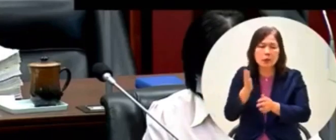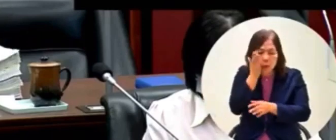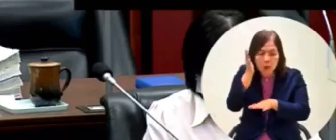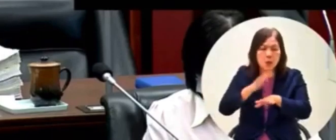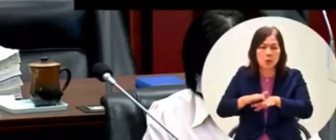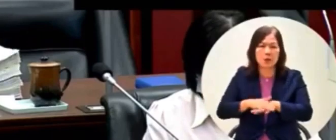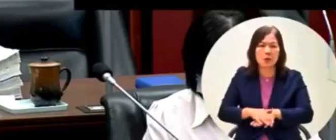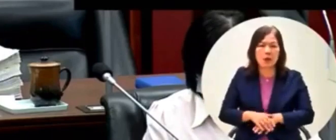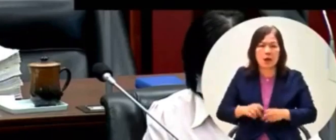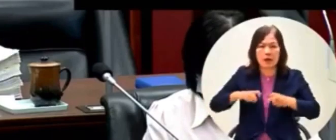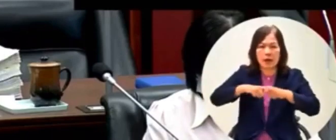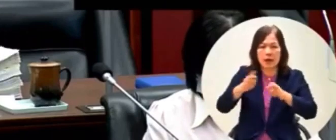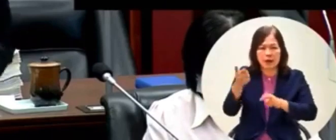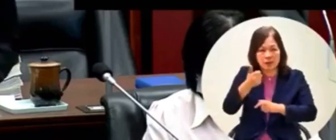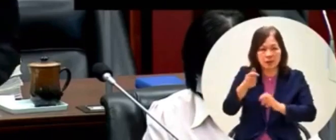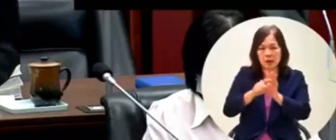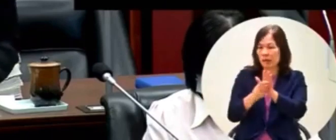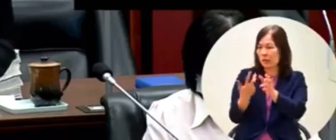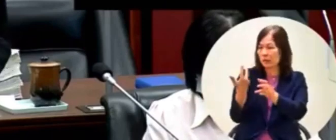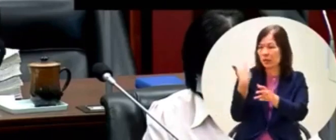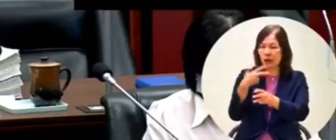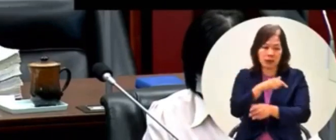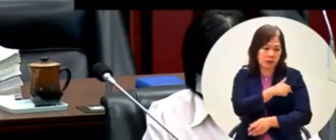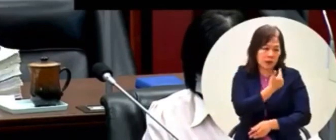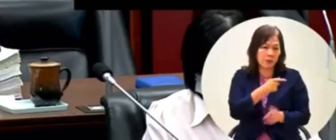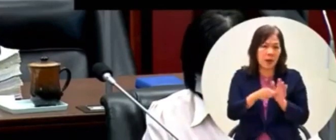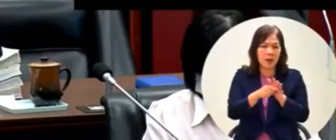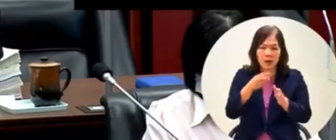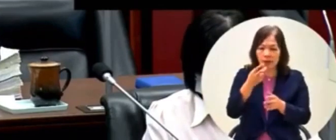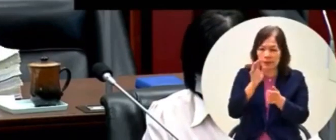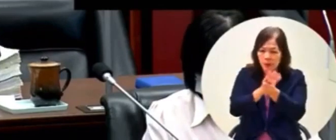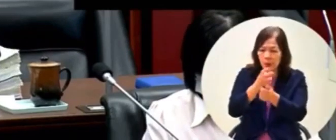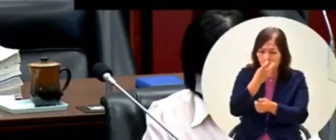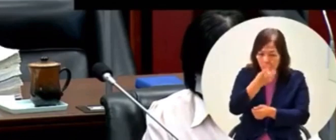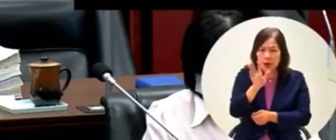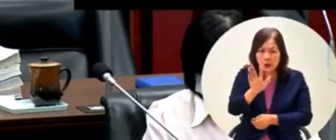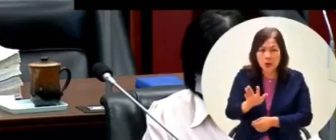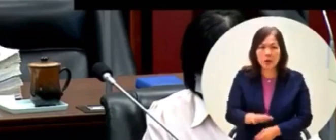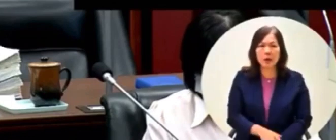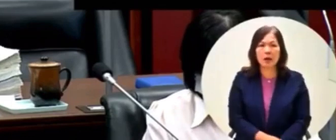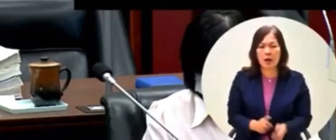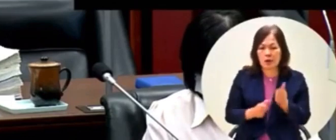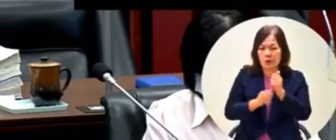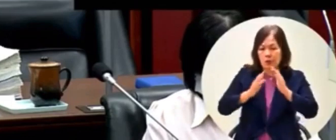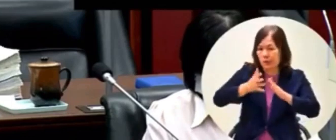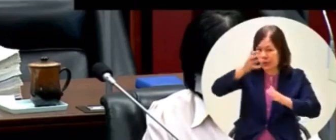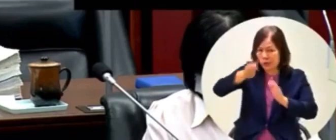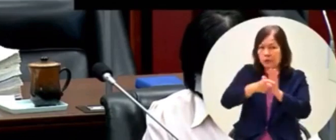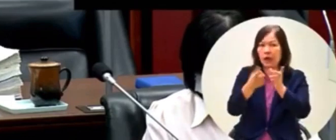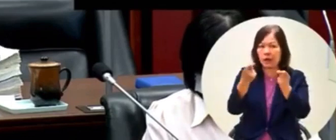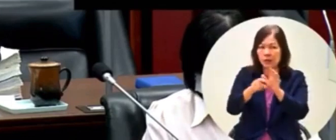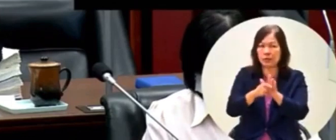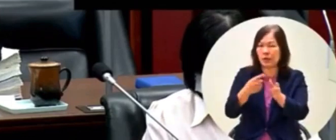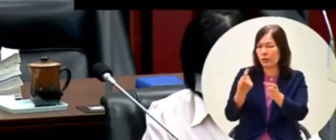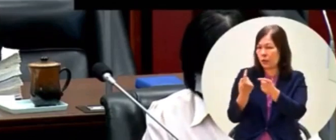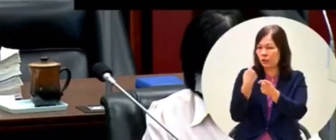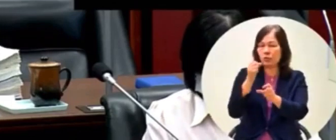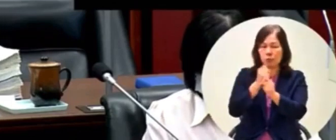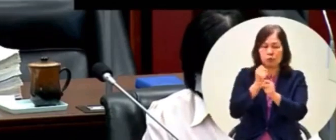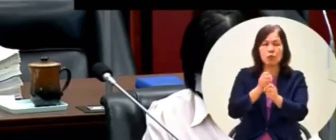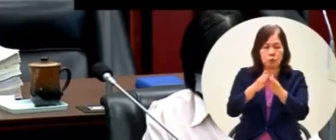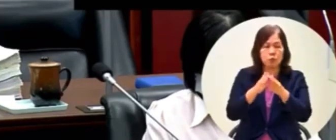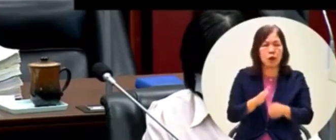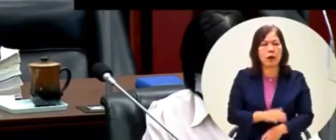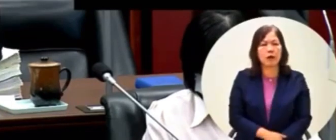六再幫你去看看他現在路面完成到什麼程度副市長我跟你說這也是應該舊年就要做的工作